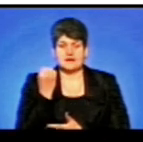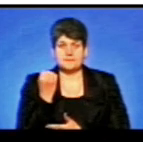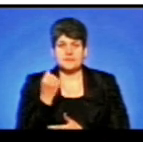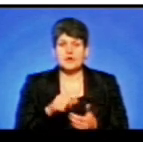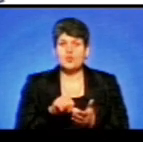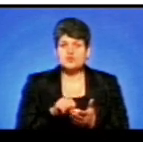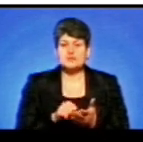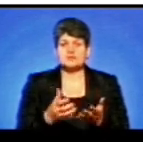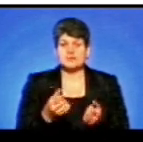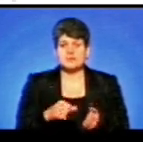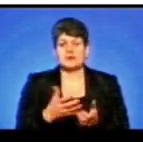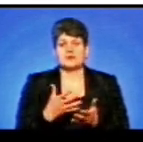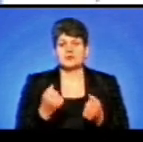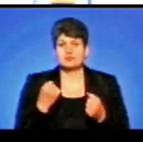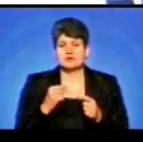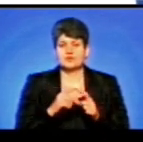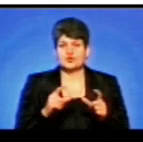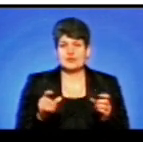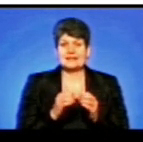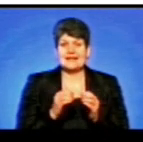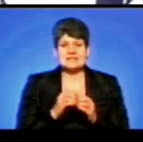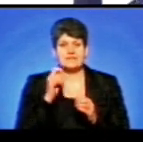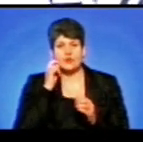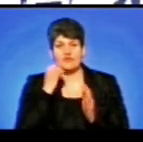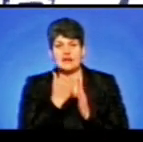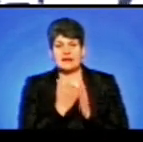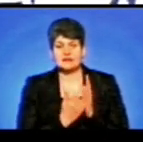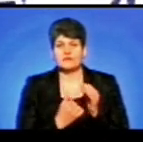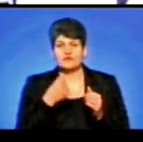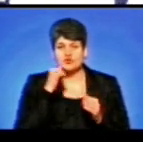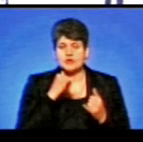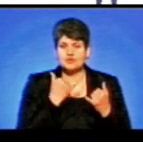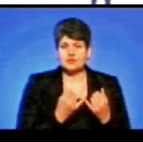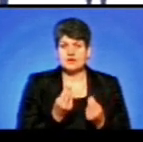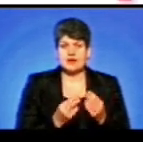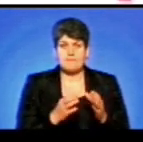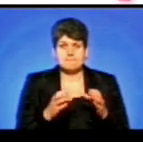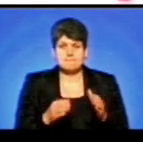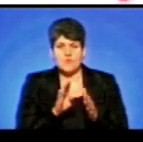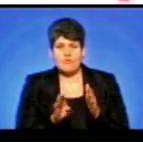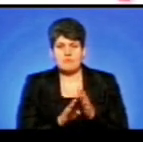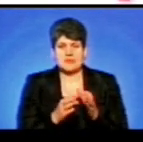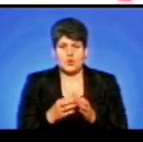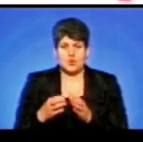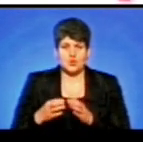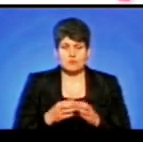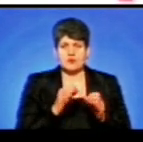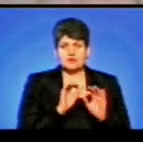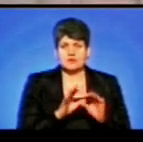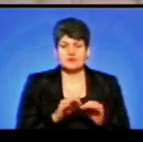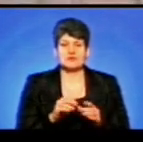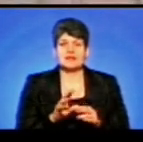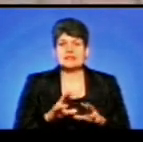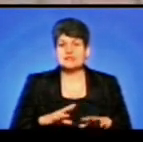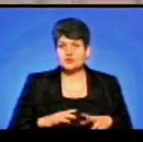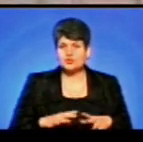змаганнях беруть випускники спортивної школи 10-вікових категорій. Вчора і сьогодні грають у підгрупах, розповів інструктор-методист дитячої нацької